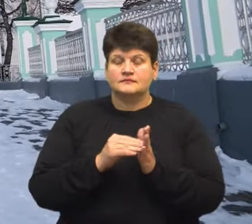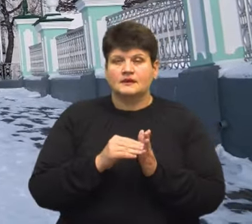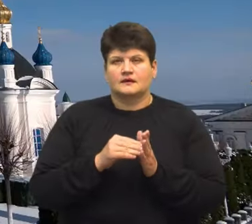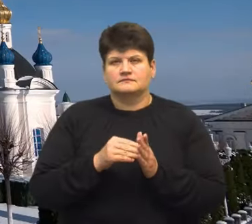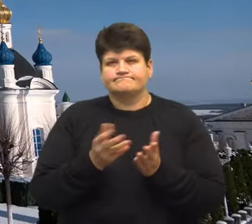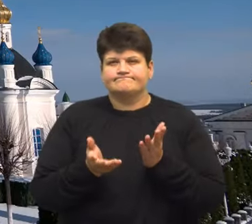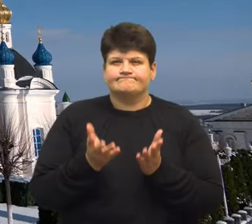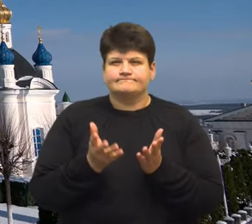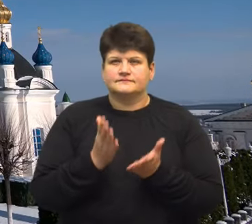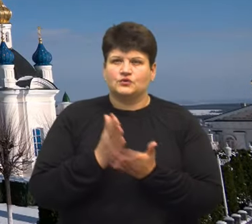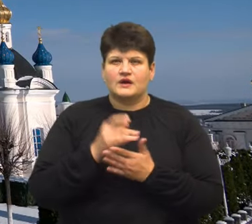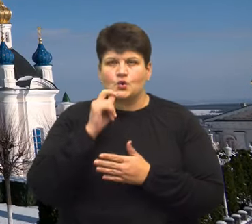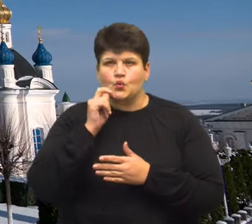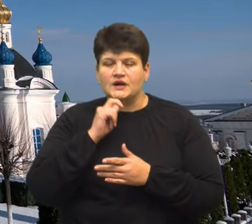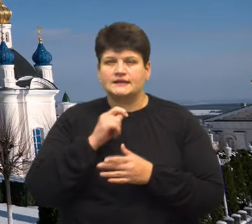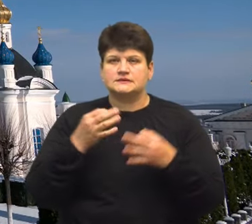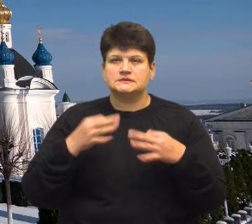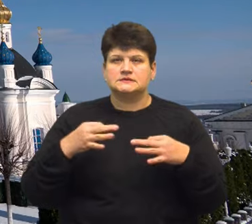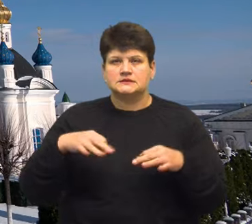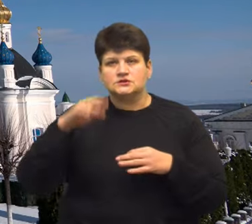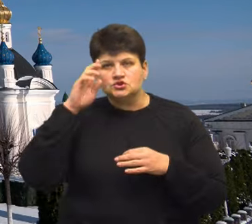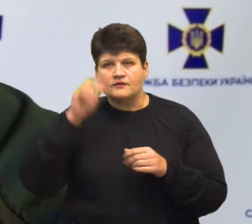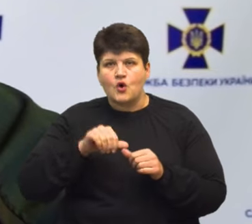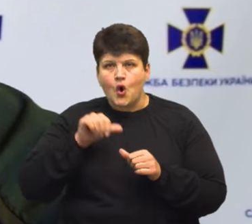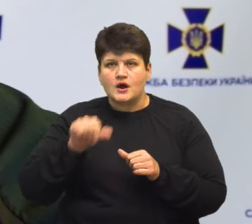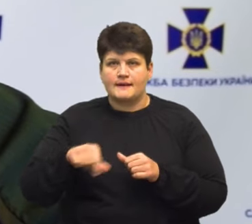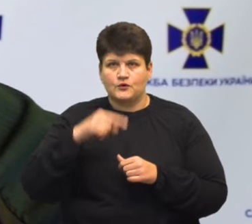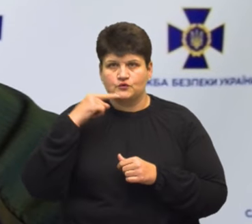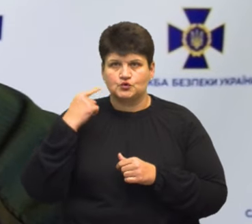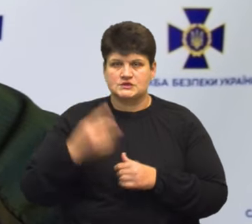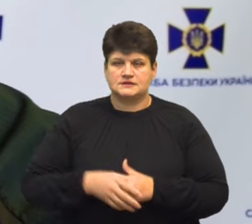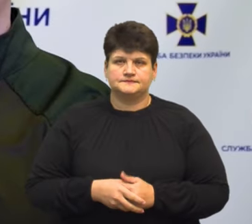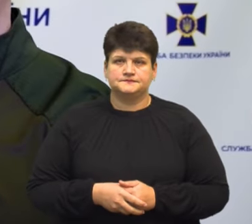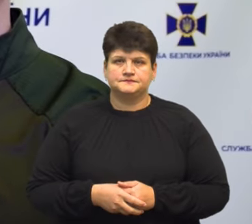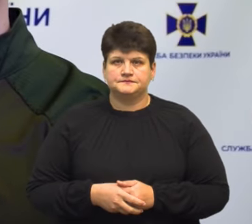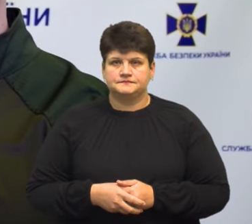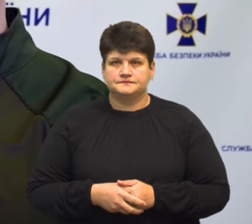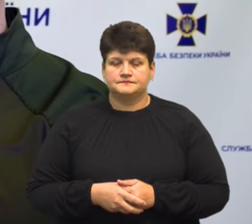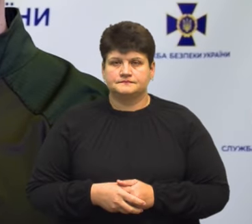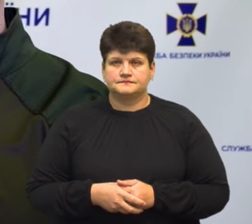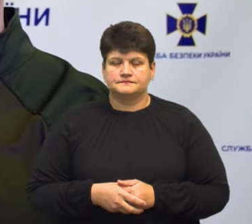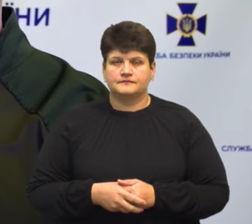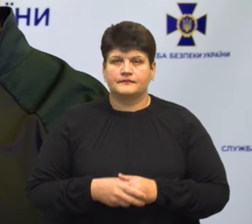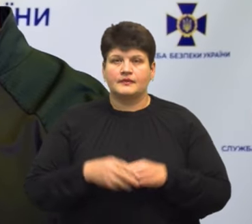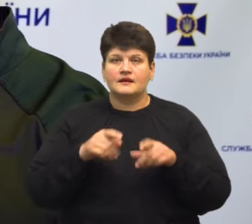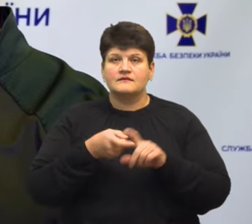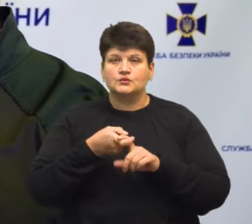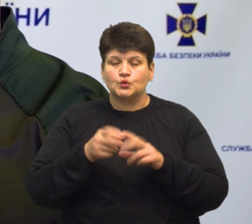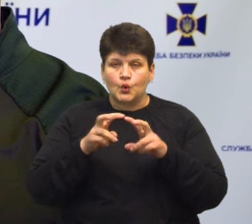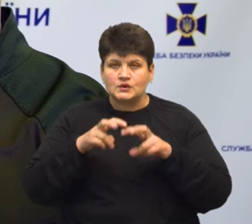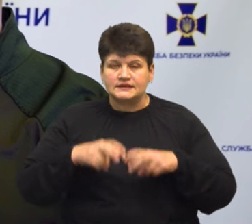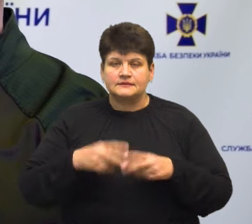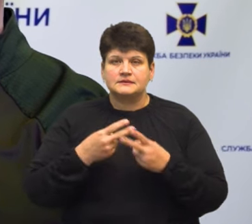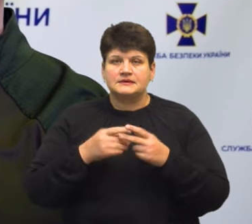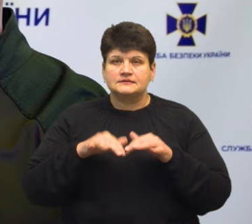існування України як суверенної держави окремо від Росії, розповів Петро Королюк. У межах розслідування кримінального провадження за